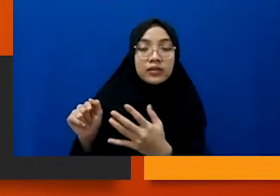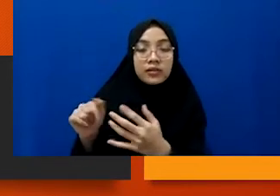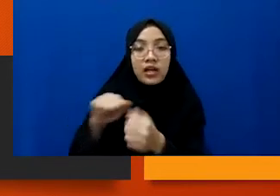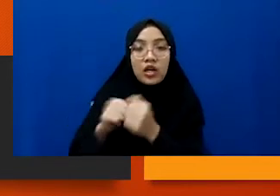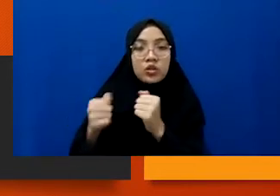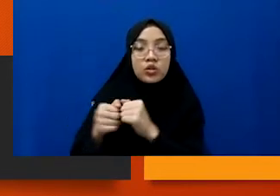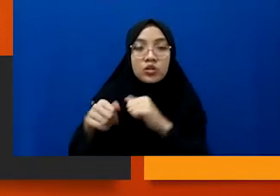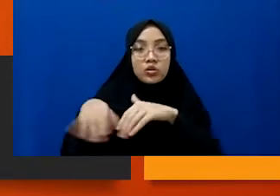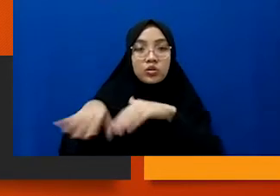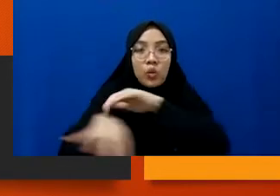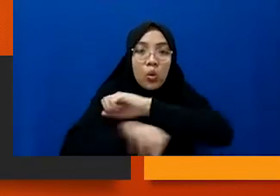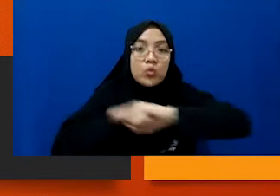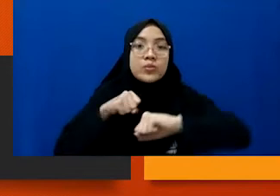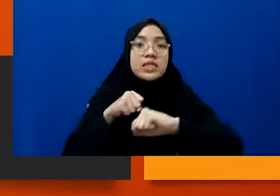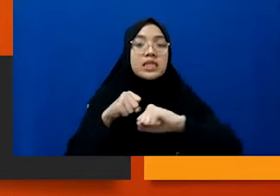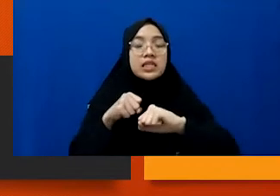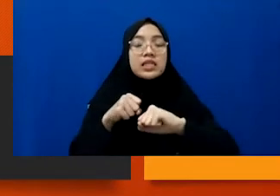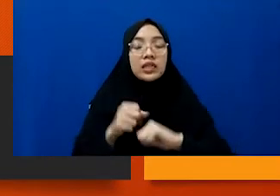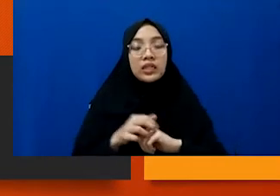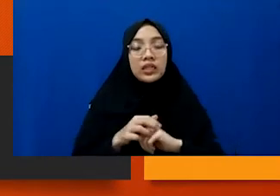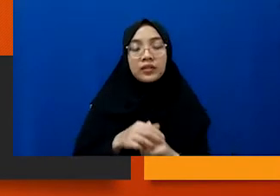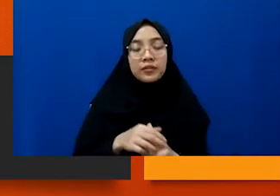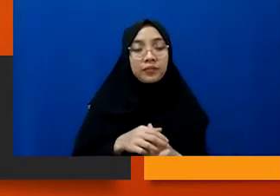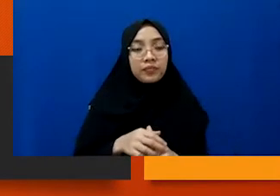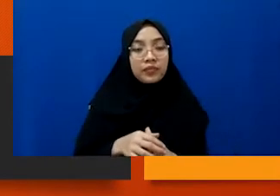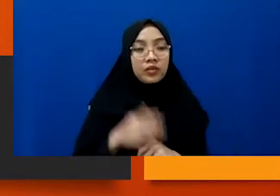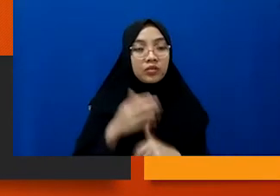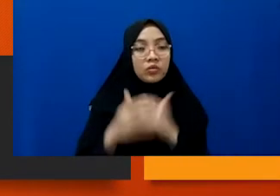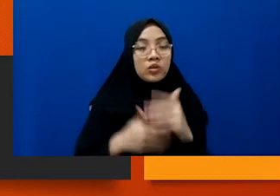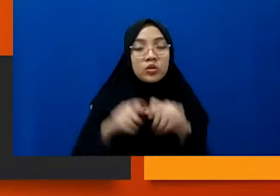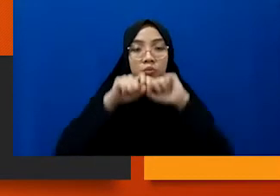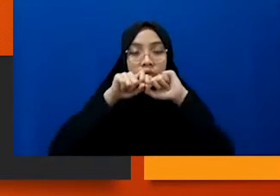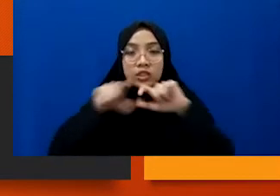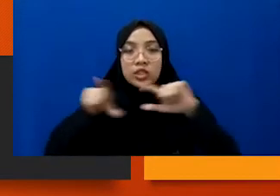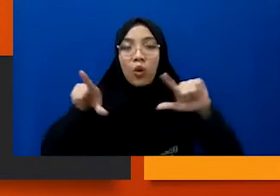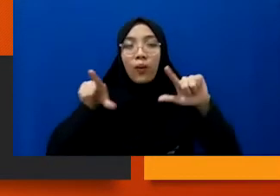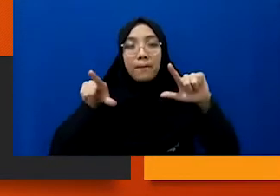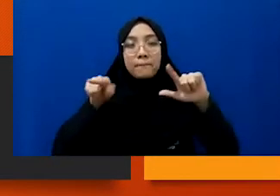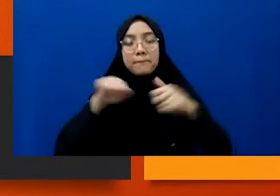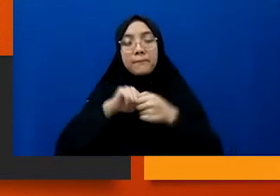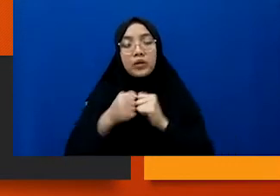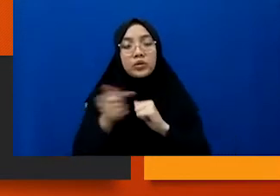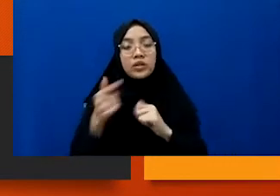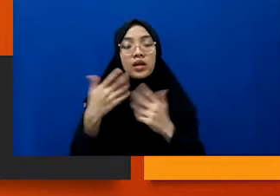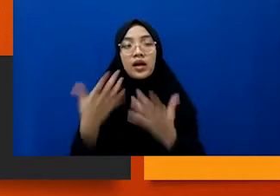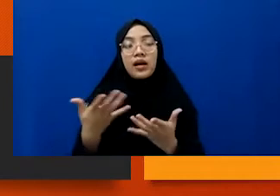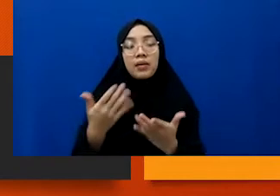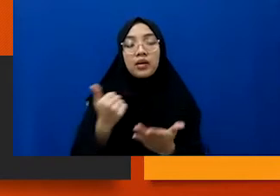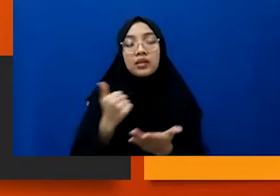korupsi yang terjadi, gitu kan, dan kemudian mencoba untuk menjawabnya, gitu kan, apa yang